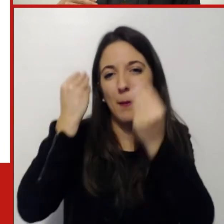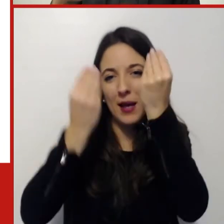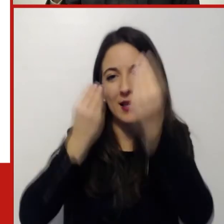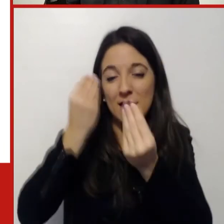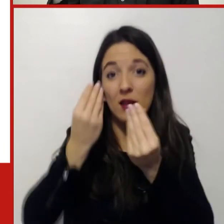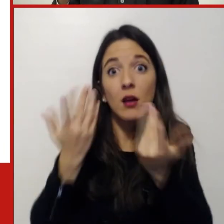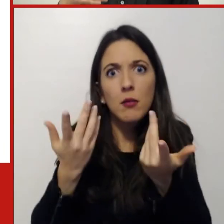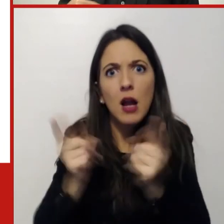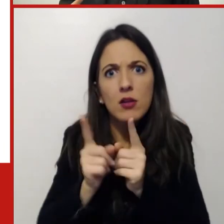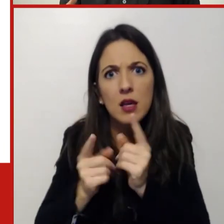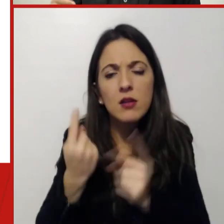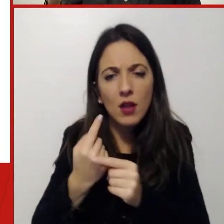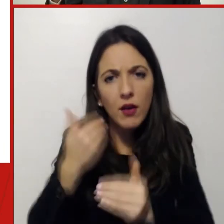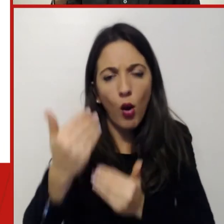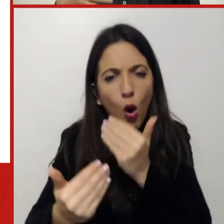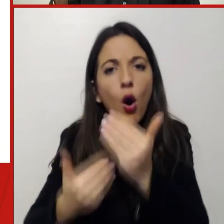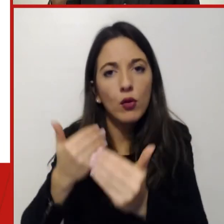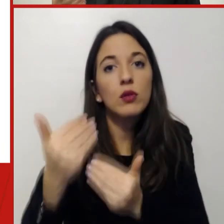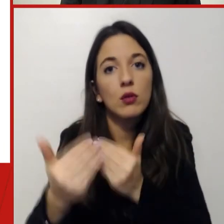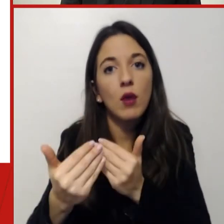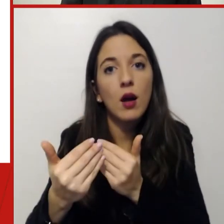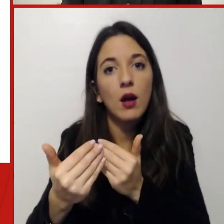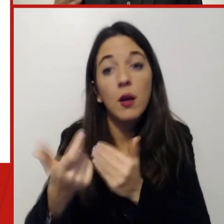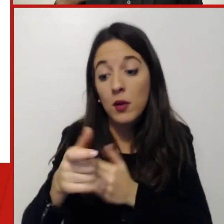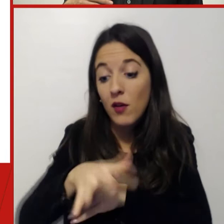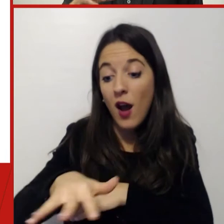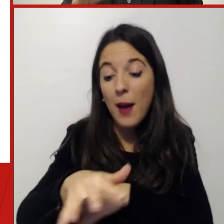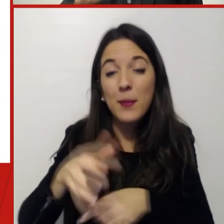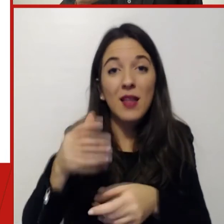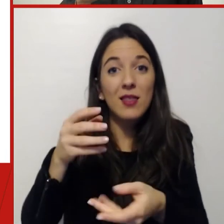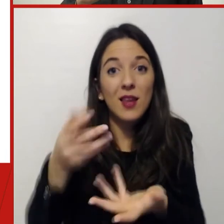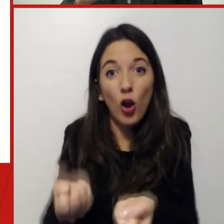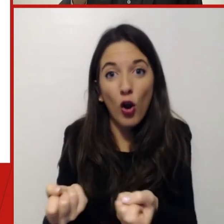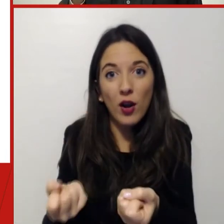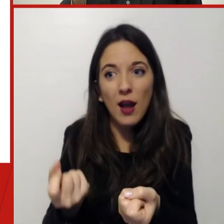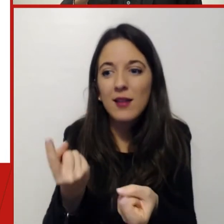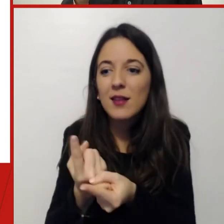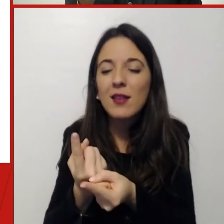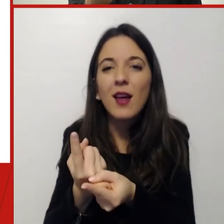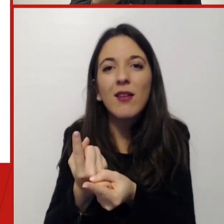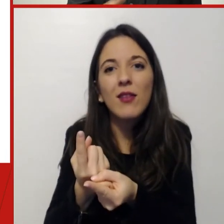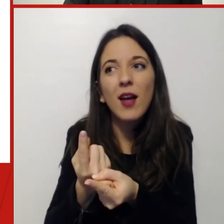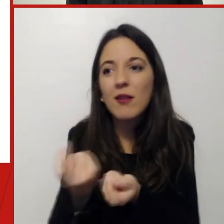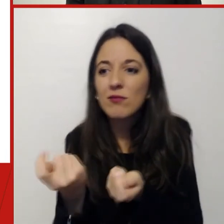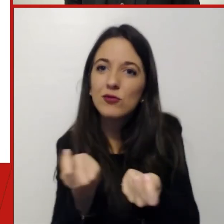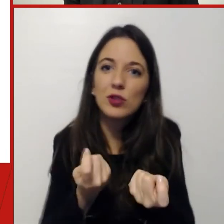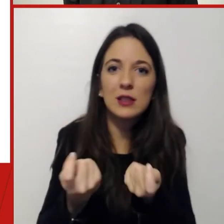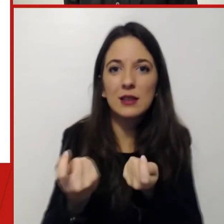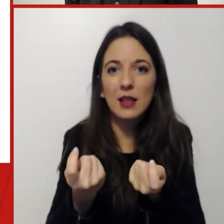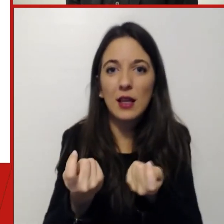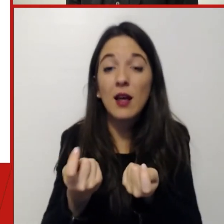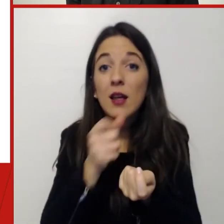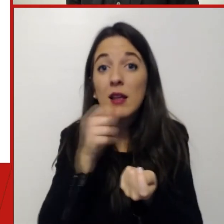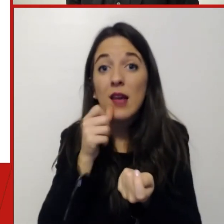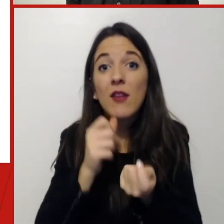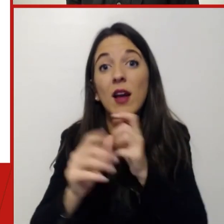cioè ridefinire la missione degli spazi e in funzione di questa missione ridefinire anche il layout ma anche la localizzazione